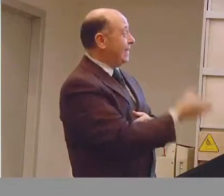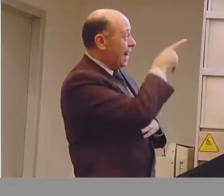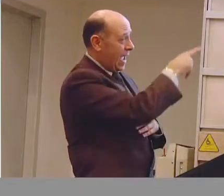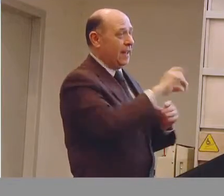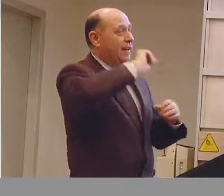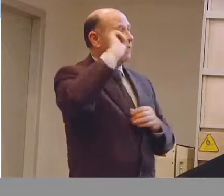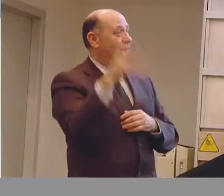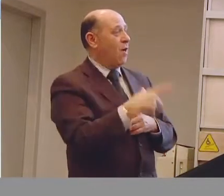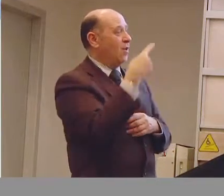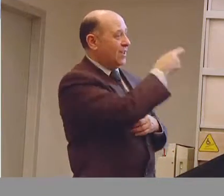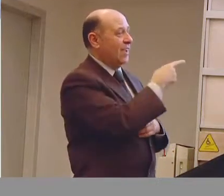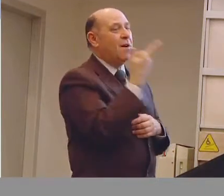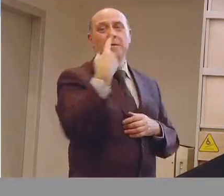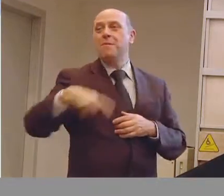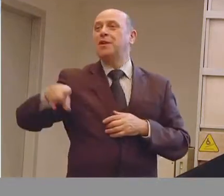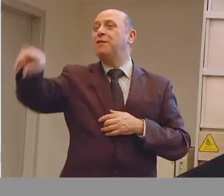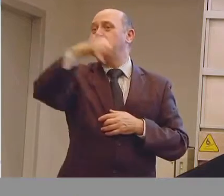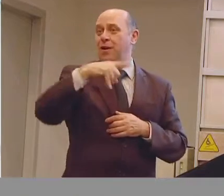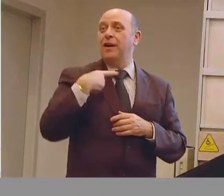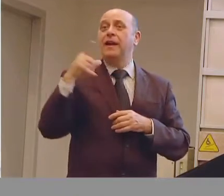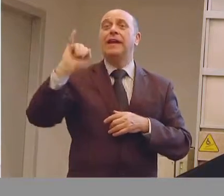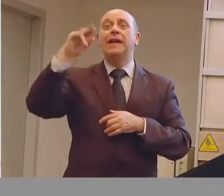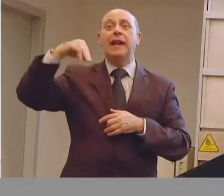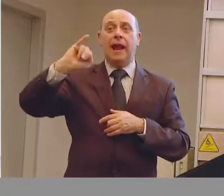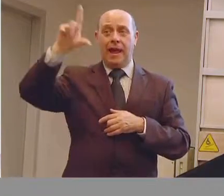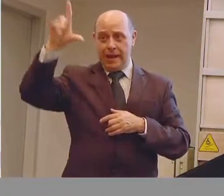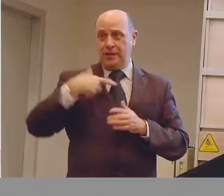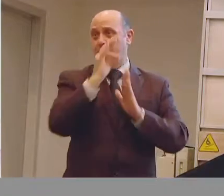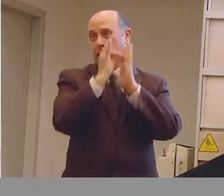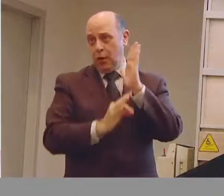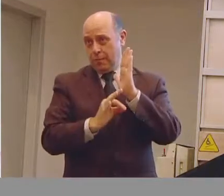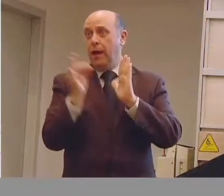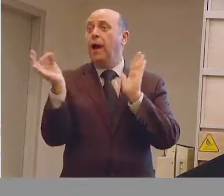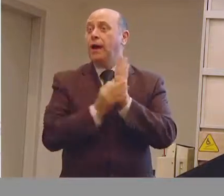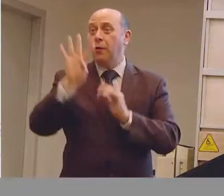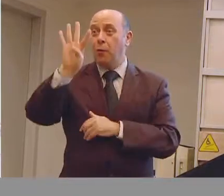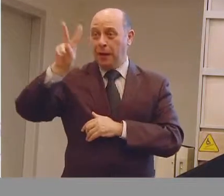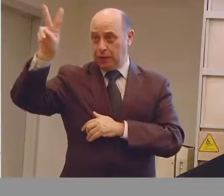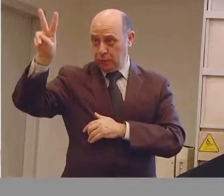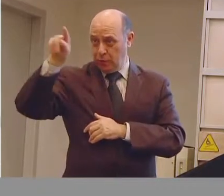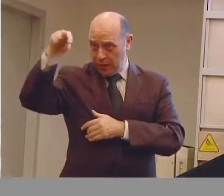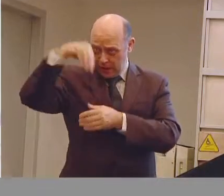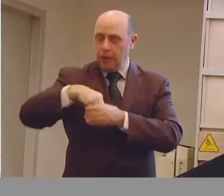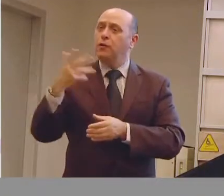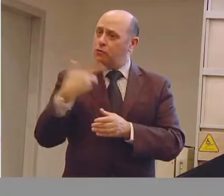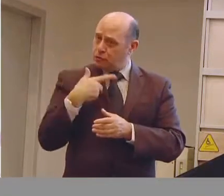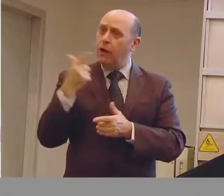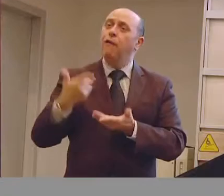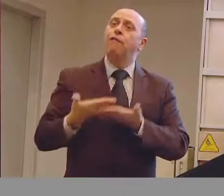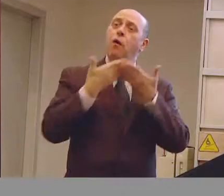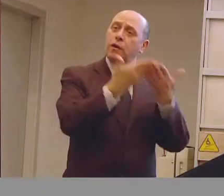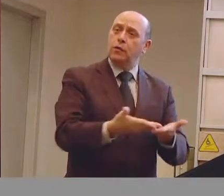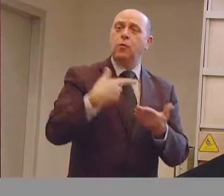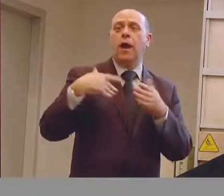tutti sono chiaramente a conoscenza del regolamento INAIL, voi sapete che l'articolo 42 è prevista alla fornitura degli ausili